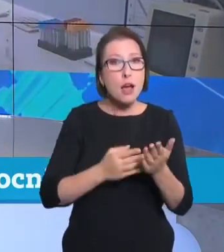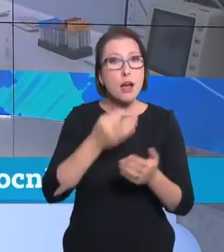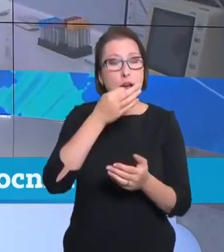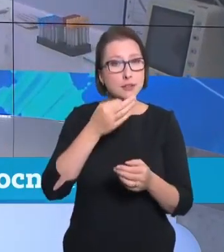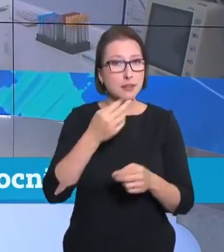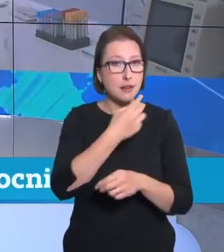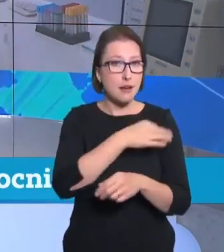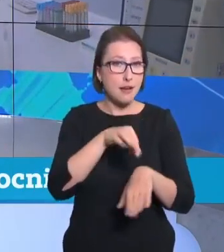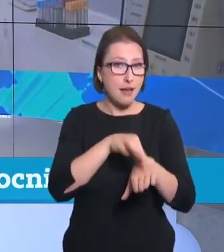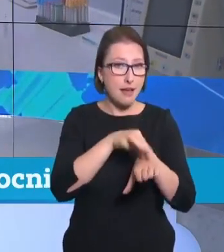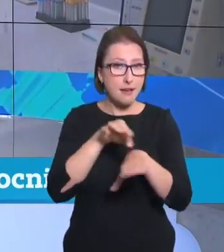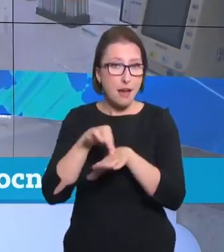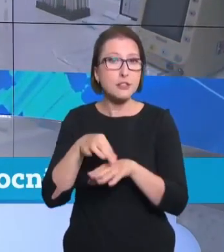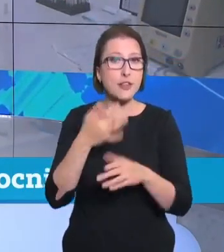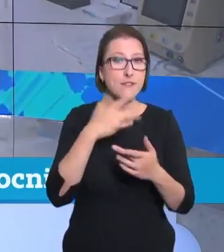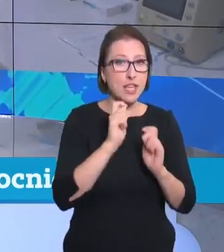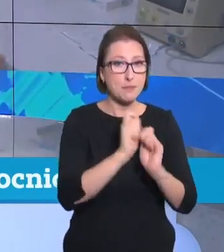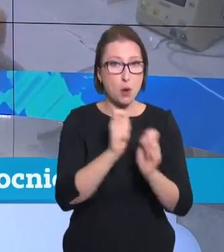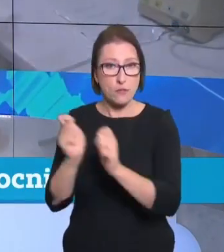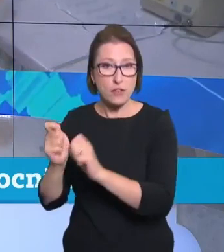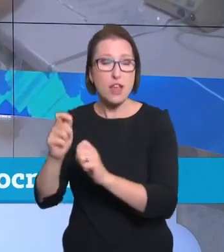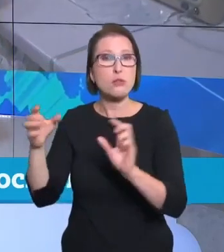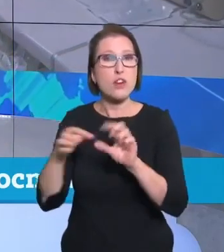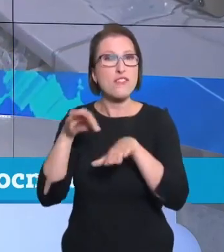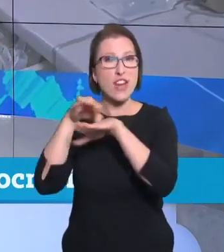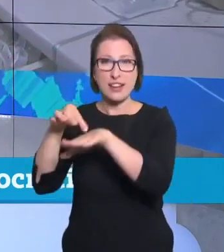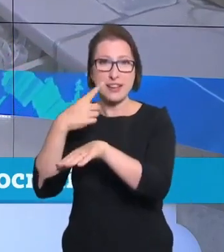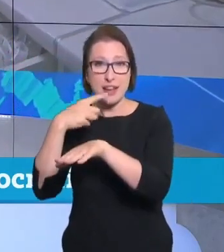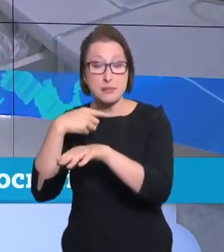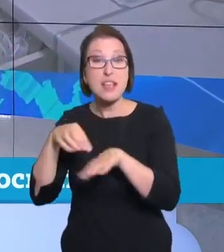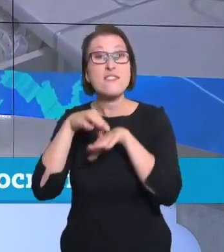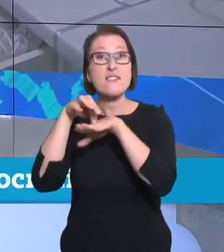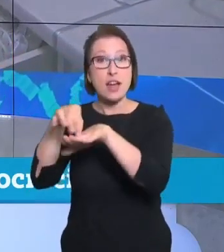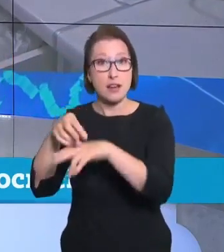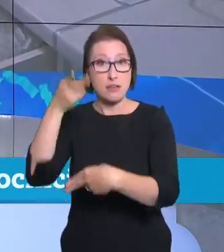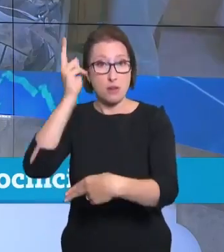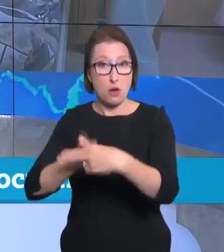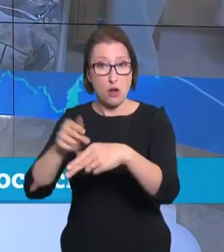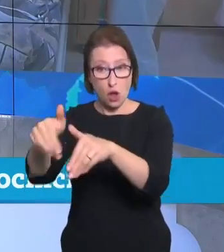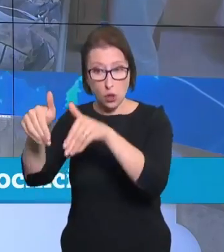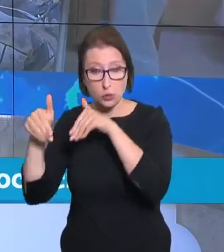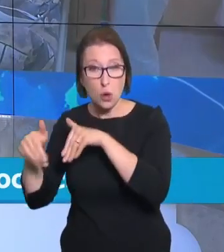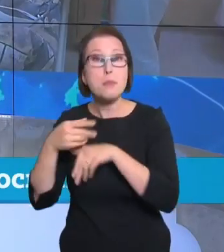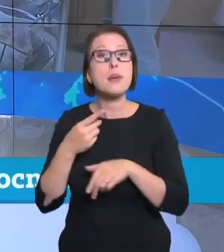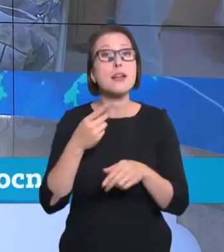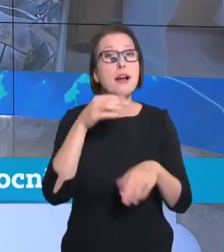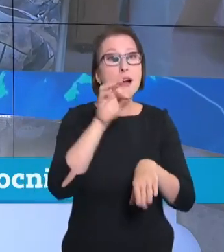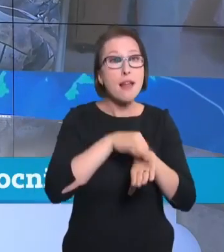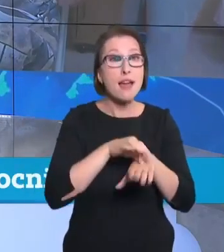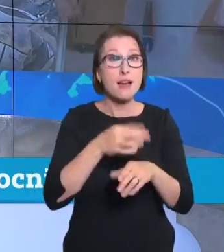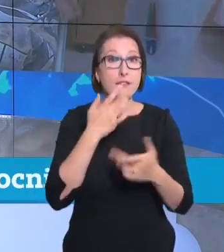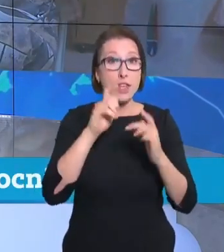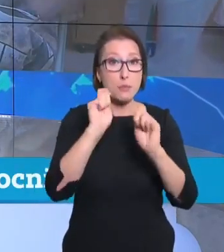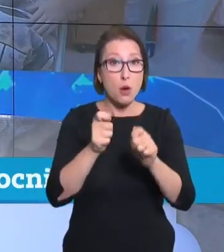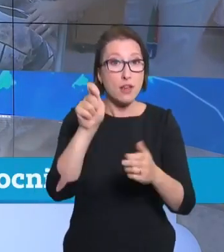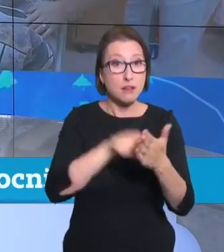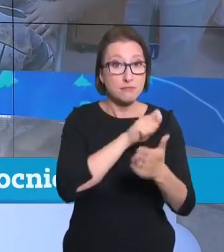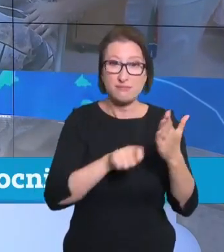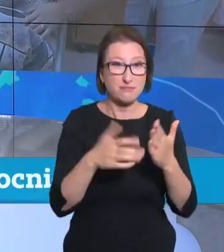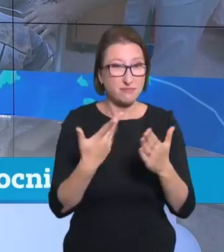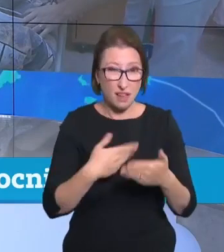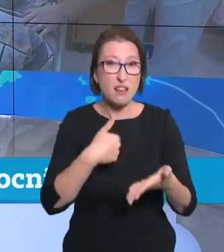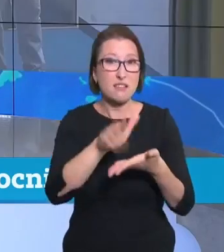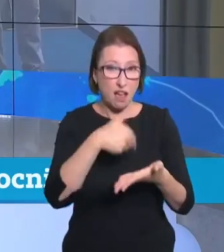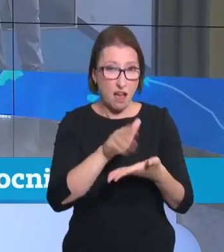zřizovatelem, kterým je město. Výpovědi nestáhly ani když lidi z vedení nemocnice s funkcí odstoupili a tak už začalo docházet na